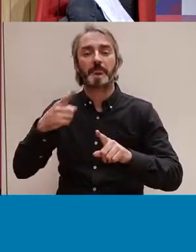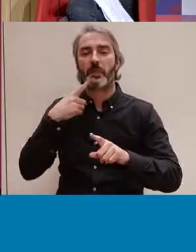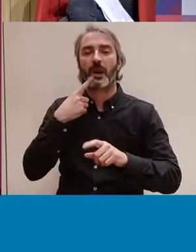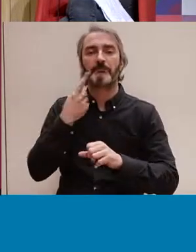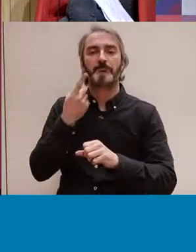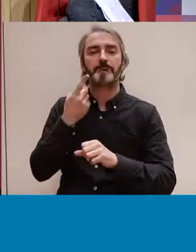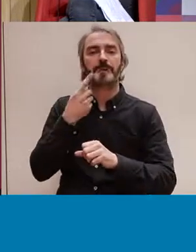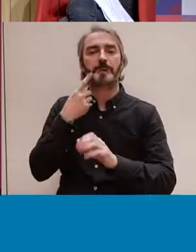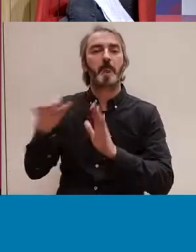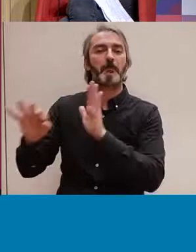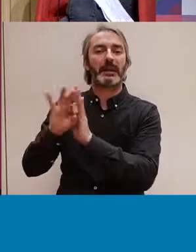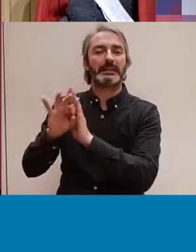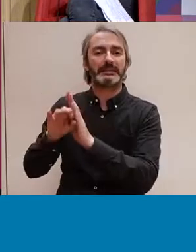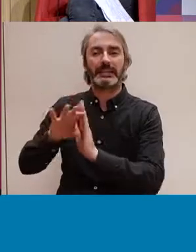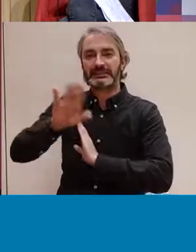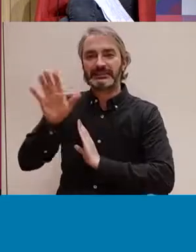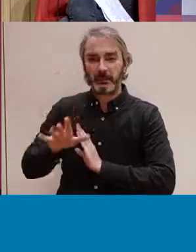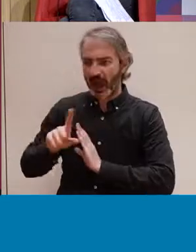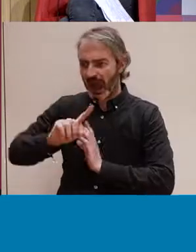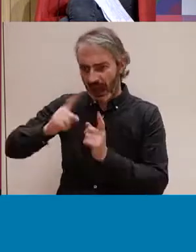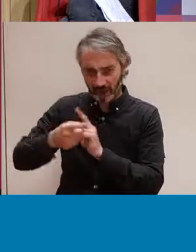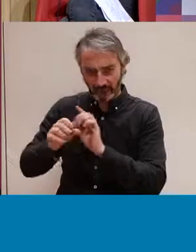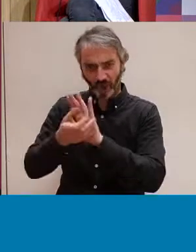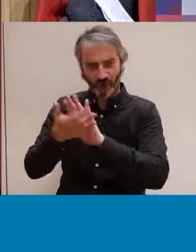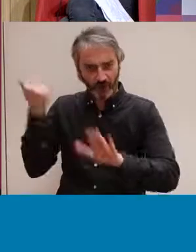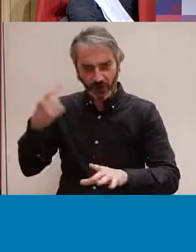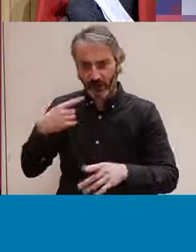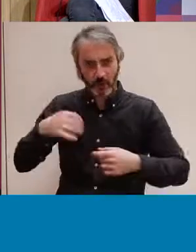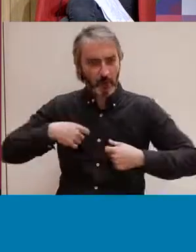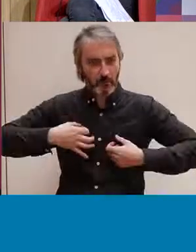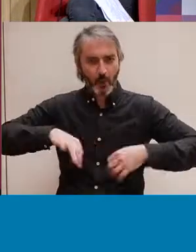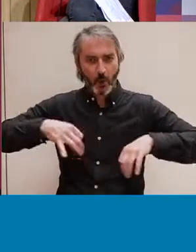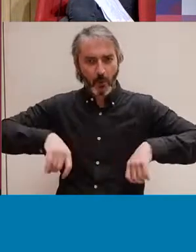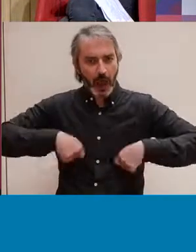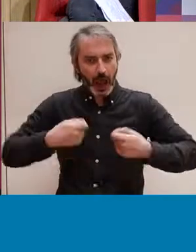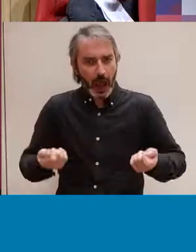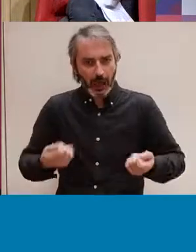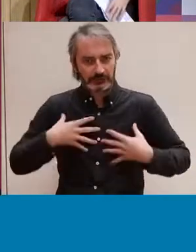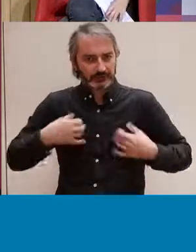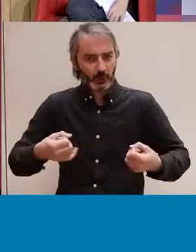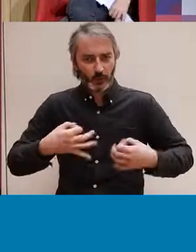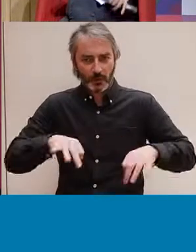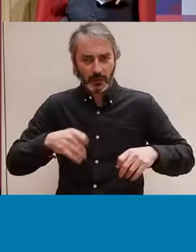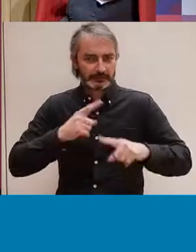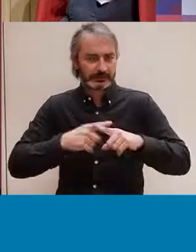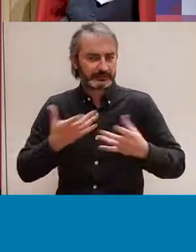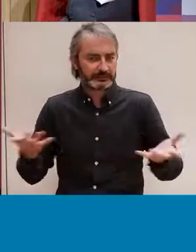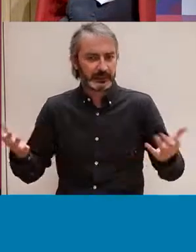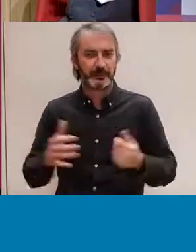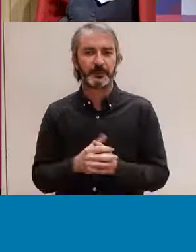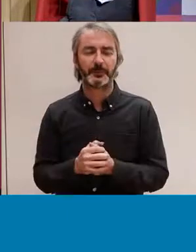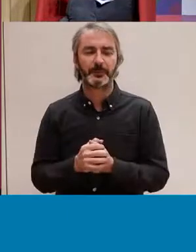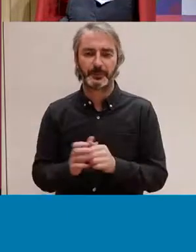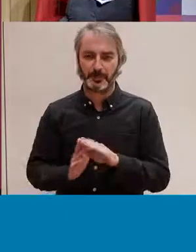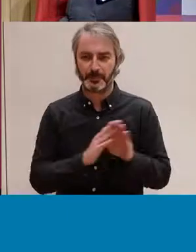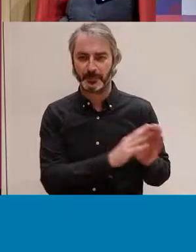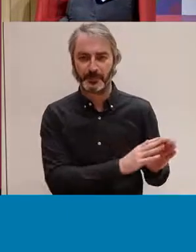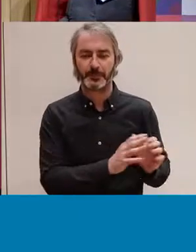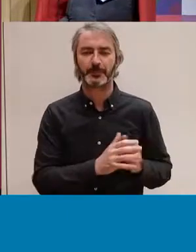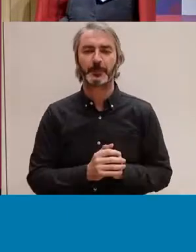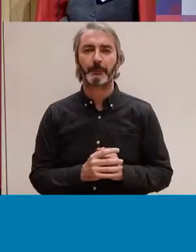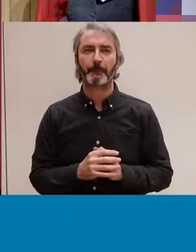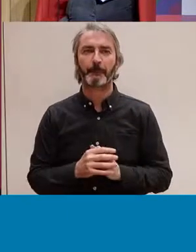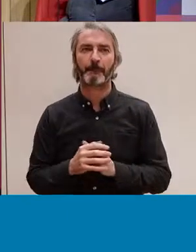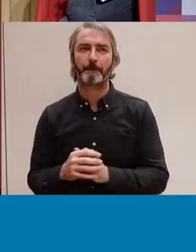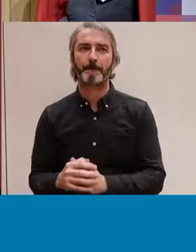moltíssim aquest aprenentatge que per nosaltres hauria de ser saludable i des d'aquesta perspectiva del plaer. A part d'això creiem